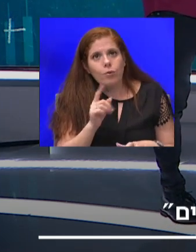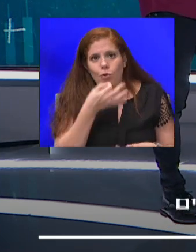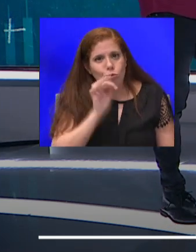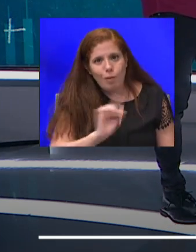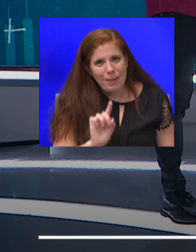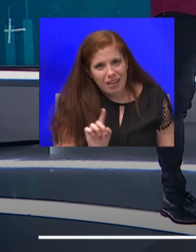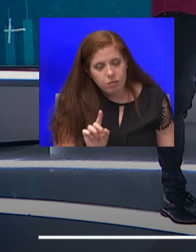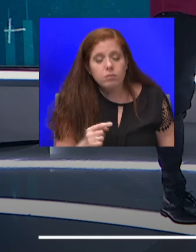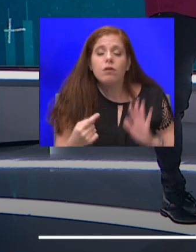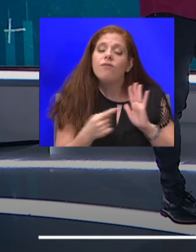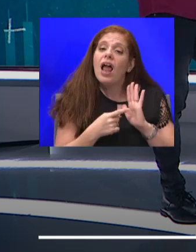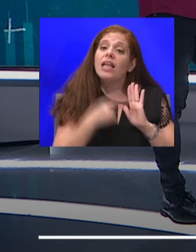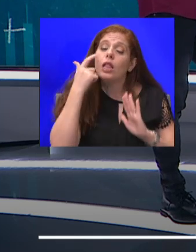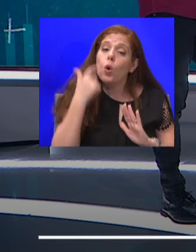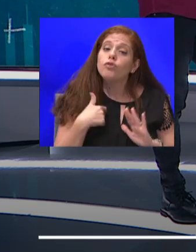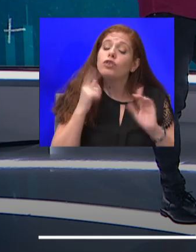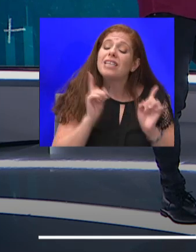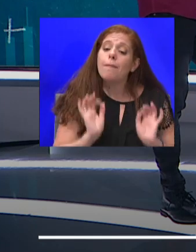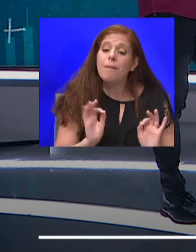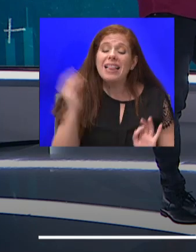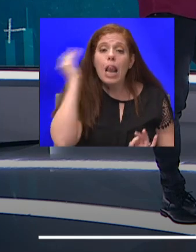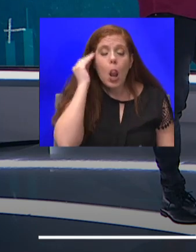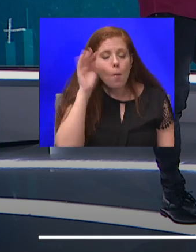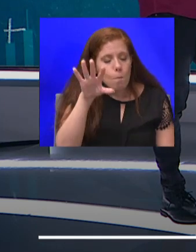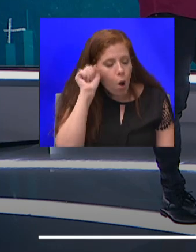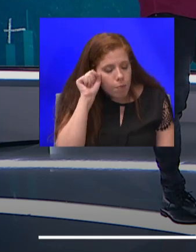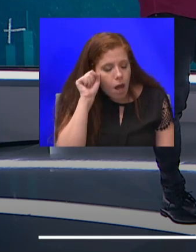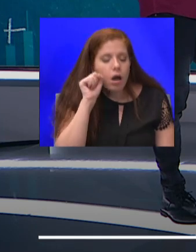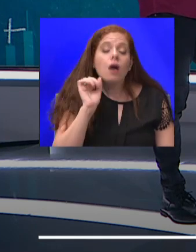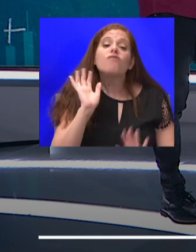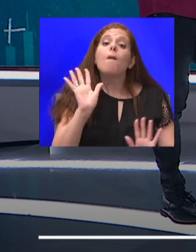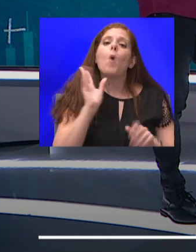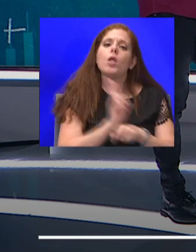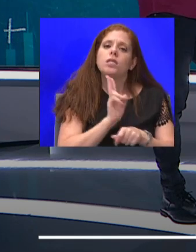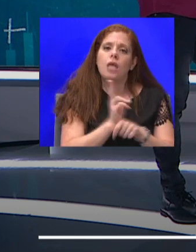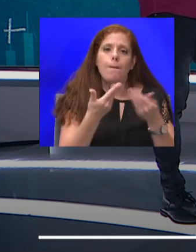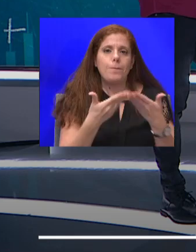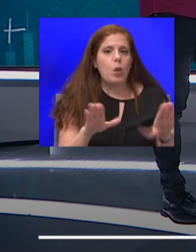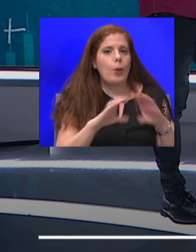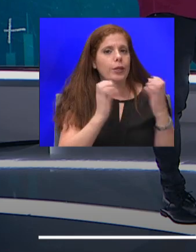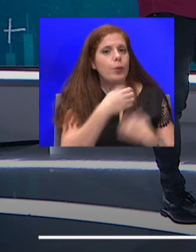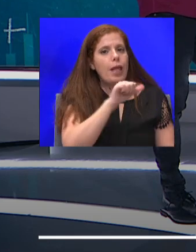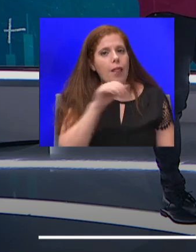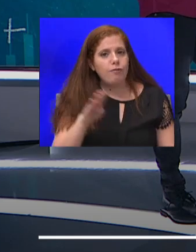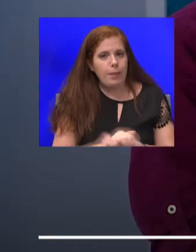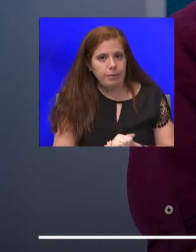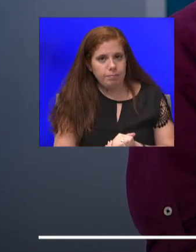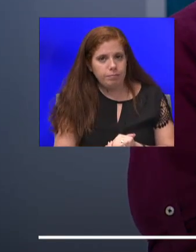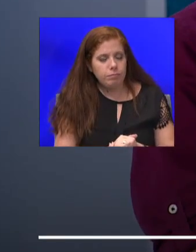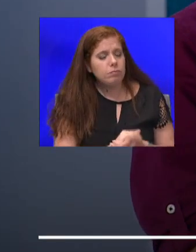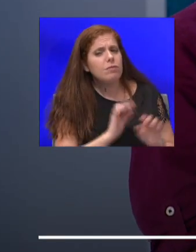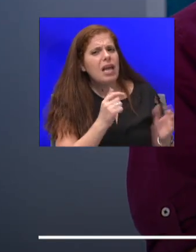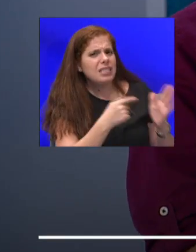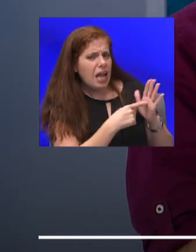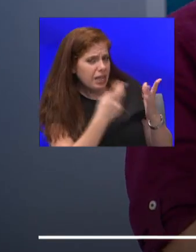שצריך באמת ללמוד מהלקח, ומאוד להיזהר עם פתיחת כיתות א' וב'. אז פרופ' חודיק, רק בשביל לראות שאני הבנתי, אתה אומר שעצם